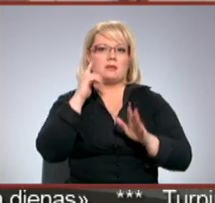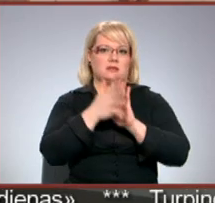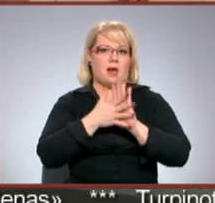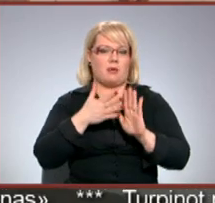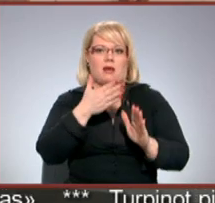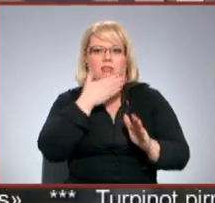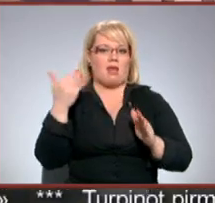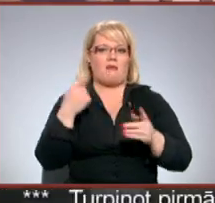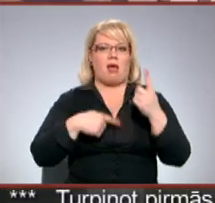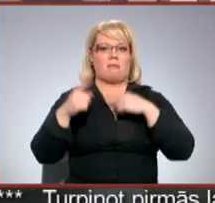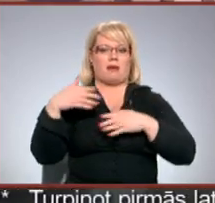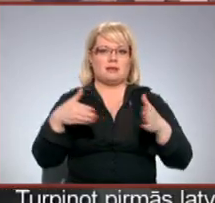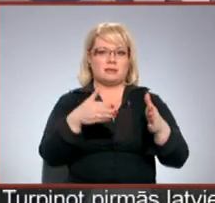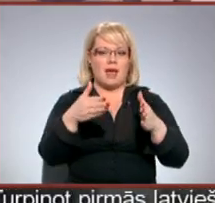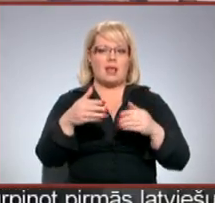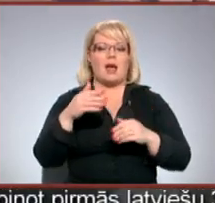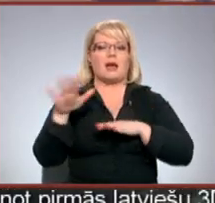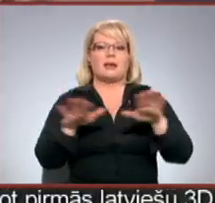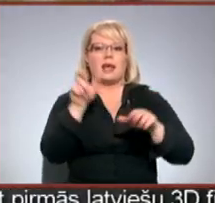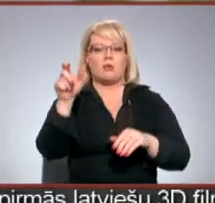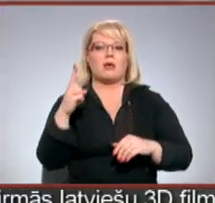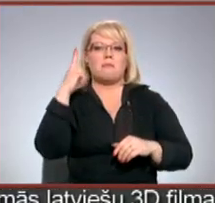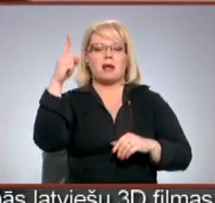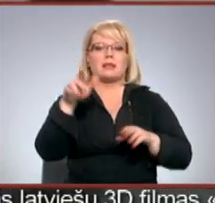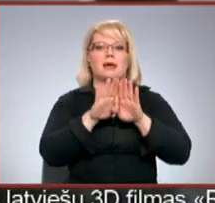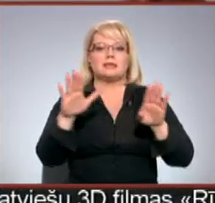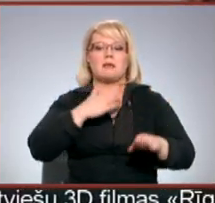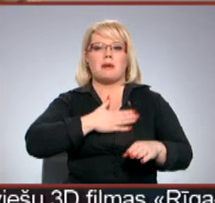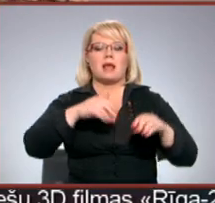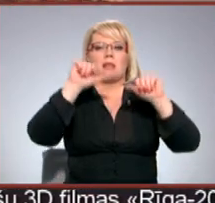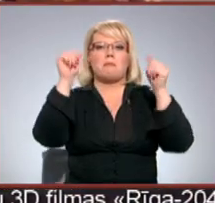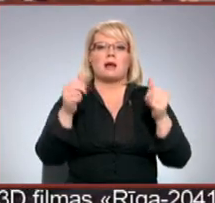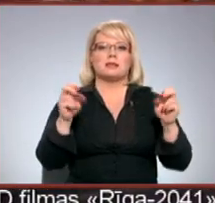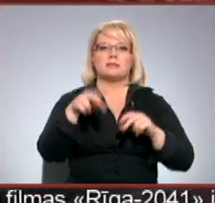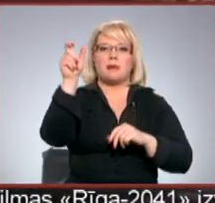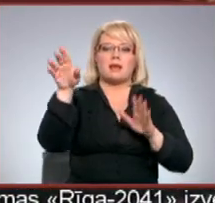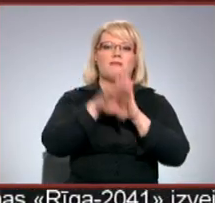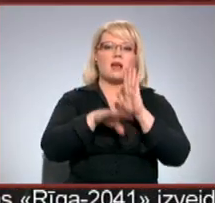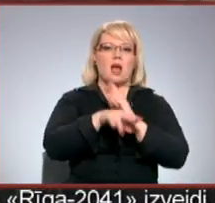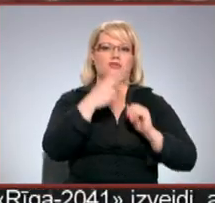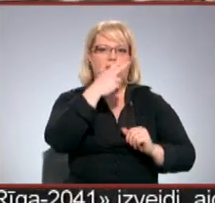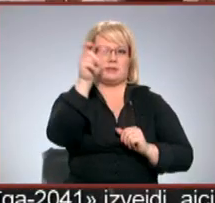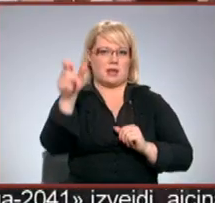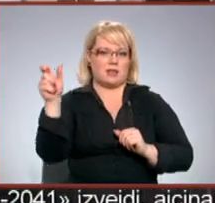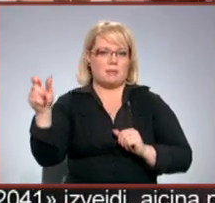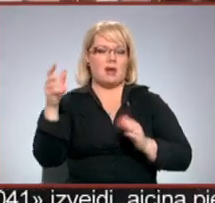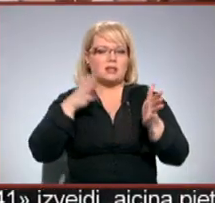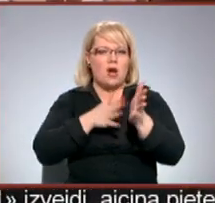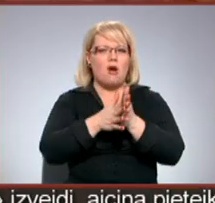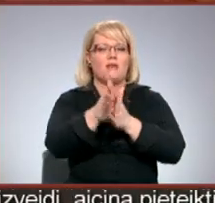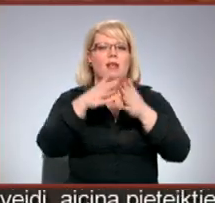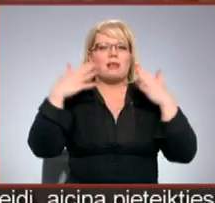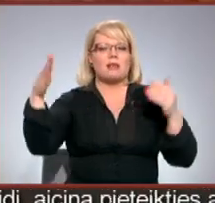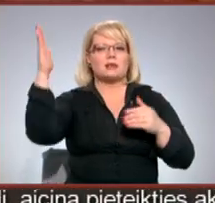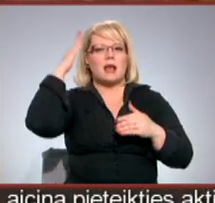ka nav atkapšanās ceļi. Rīkotāji pārliecinātu šī izstāde patiks gan mākslas speciālistiem, gan vienkāršam skatītājiem. To caurvī lielās